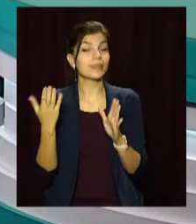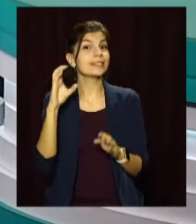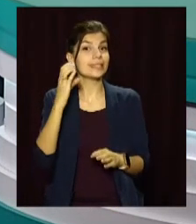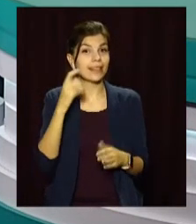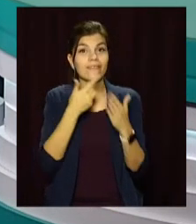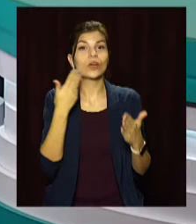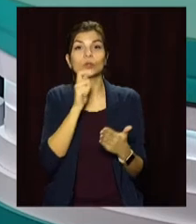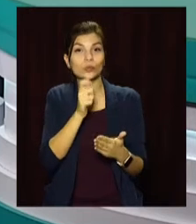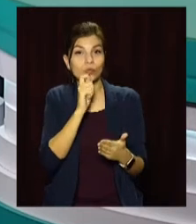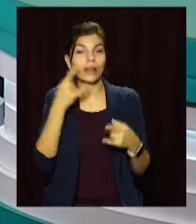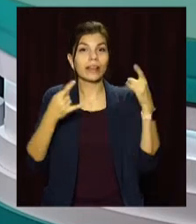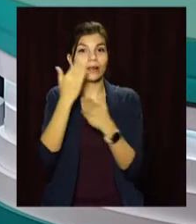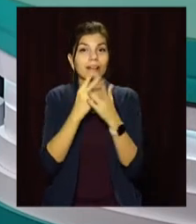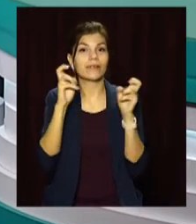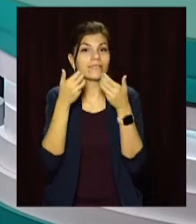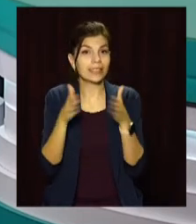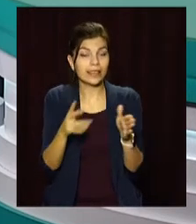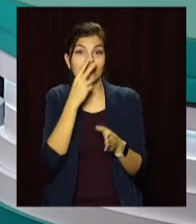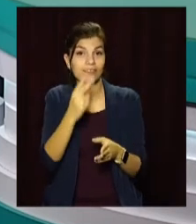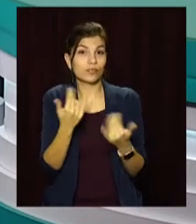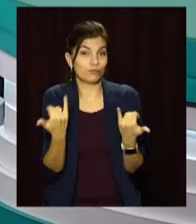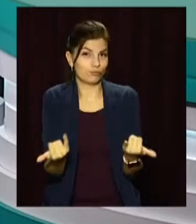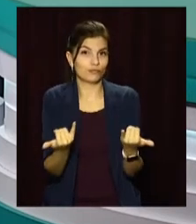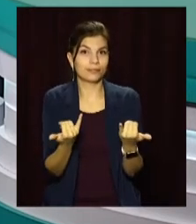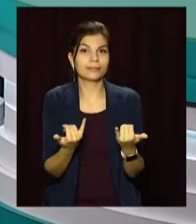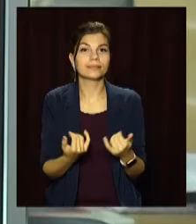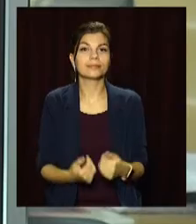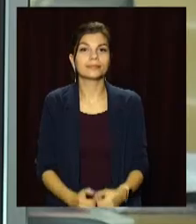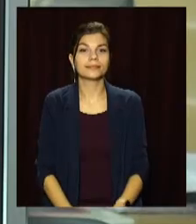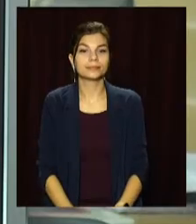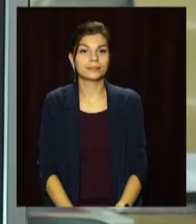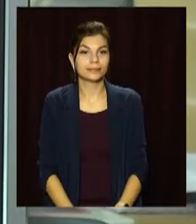серед 9 журналістів телеканалу «Відкритий» дивіться просто зараз.